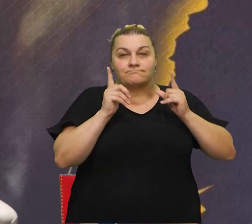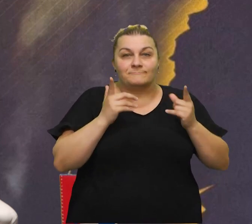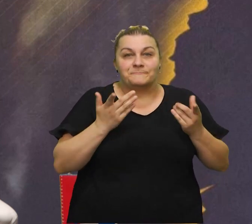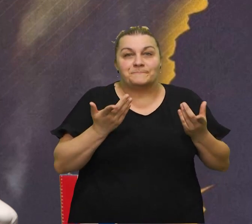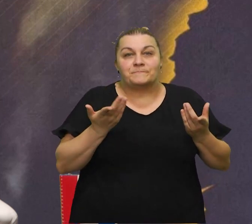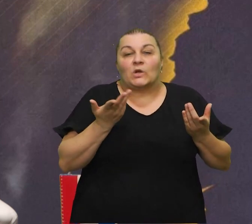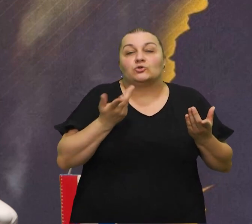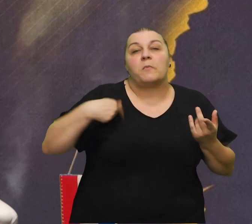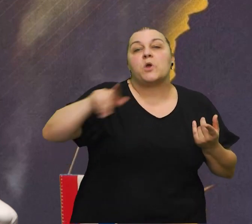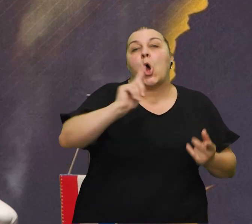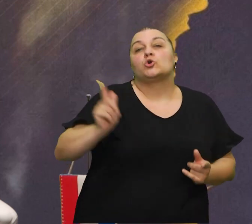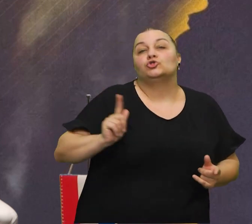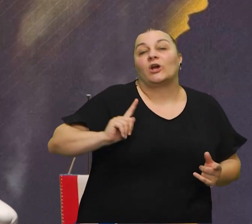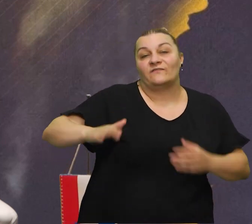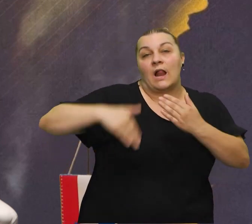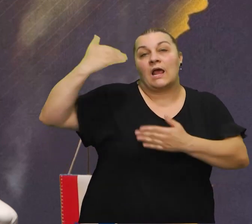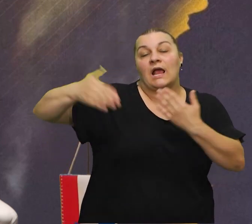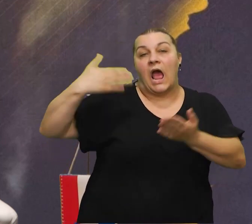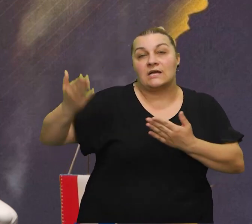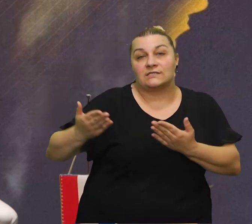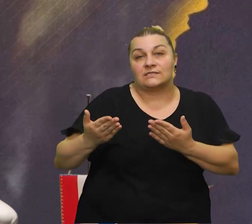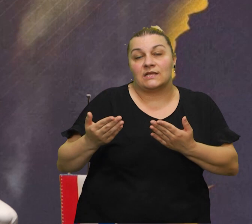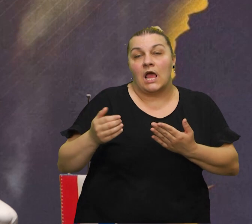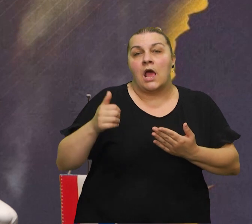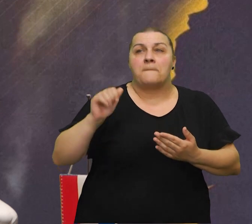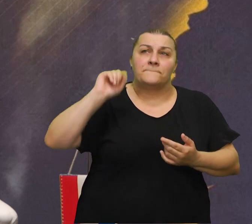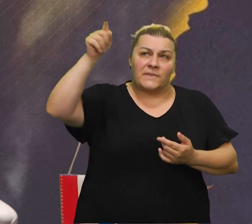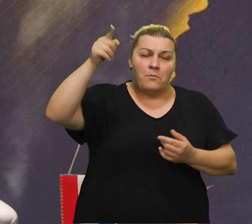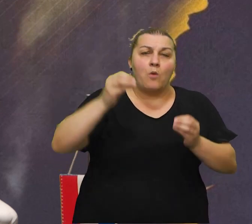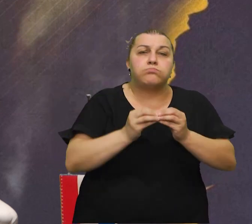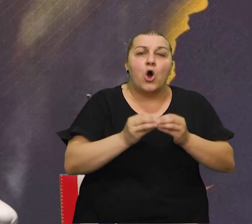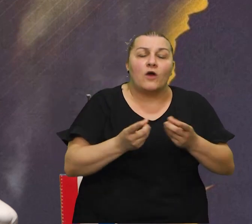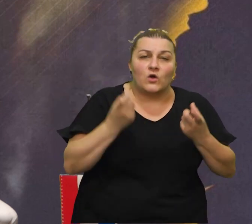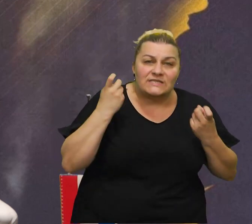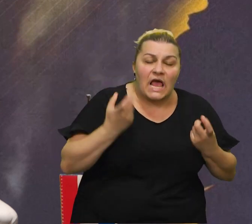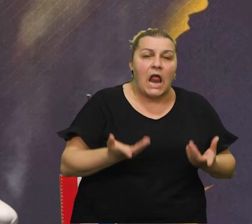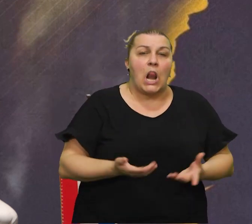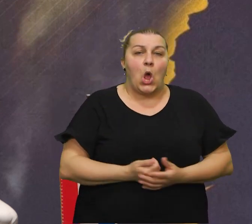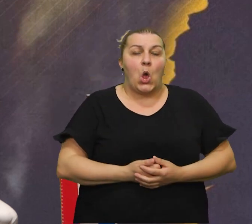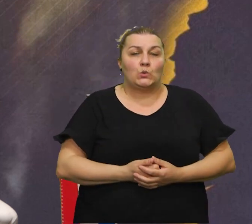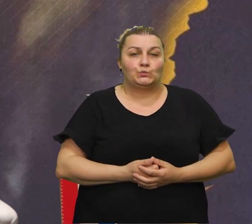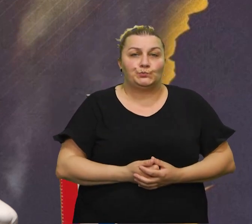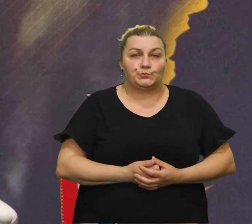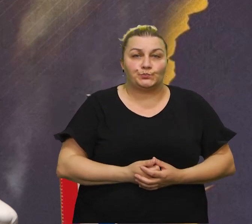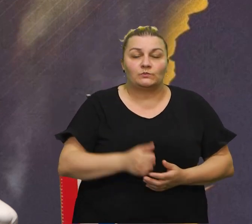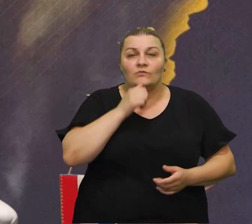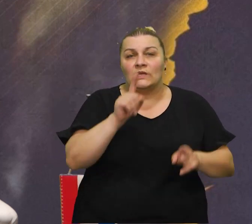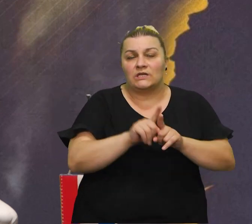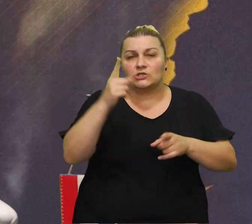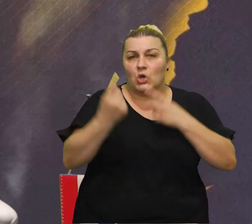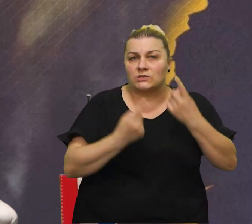ono što smo očekivali, što se dešavalo poslije, nakon borova sela i nakon situaciju, su